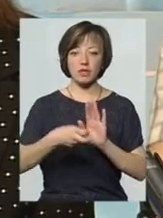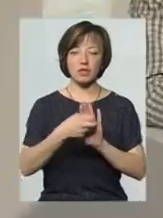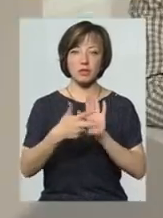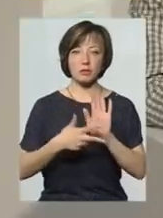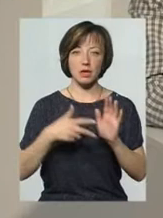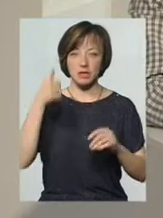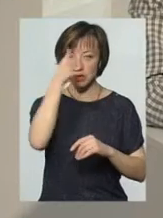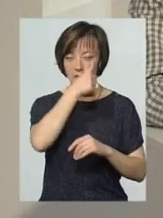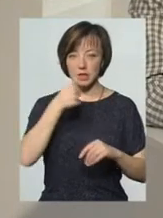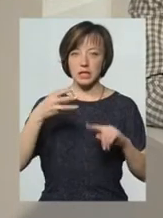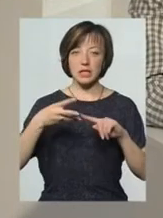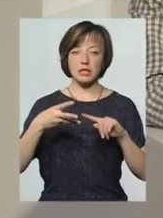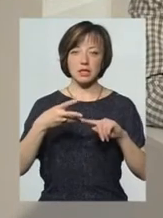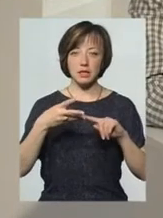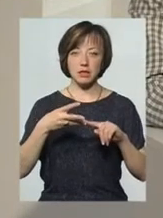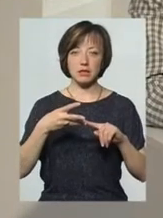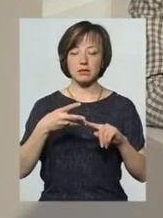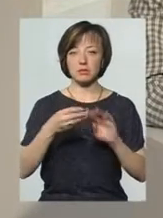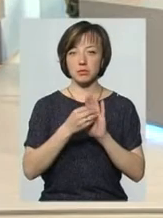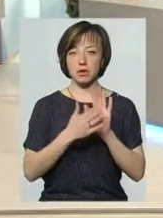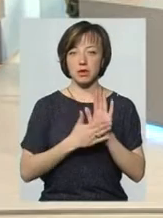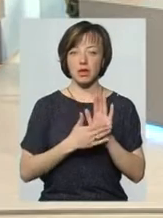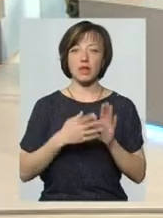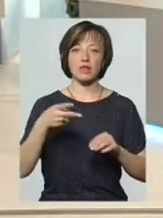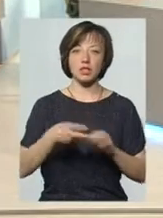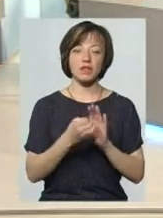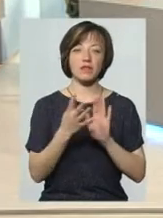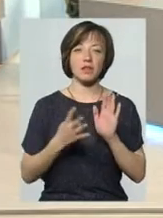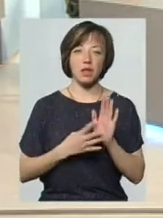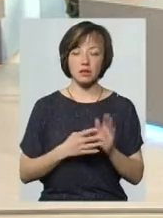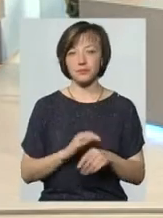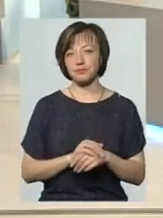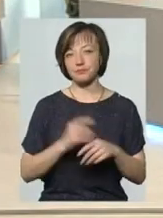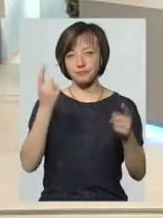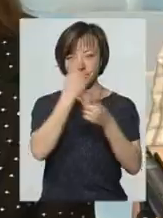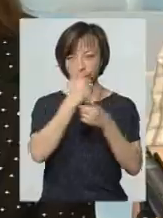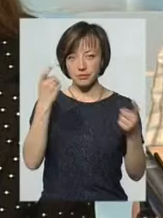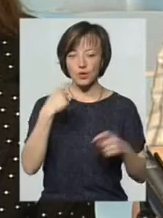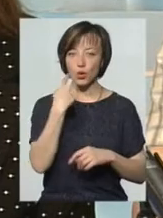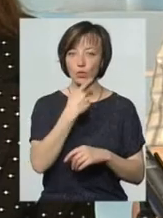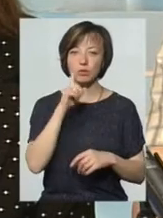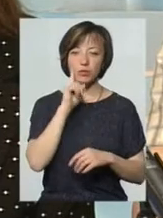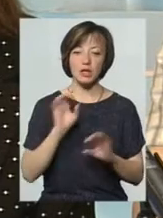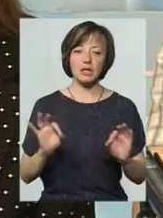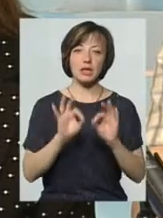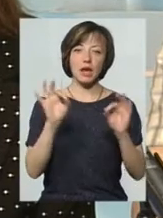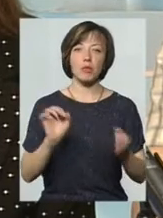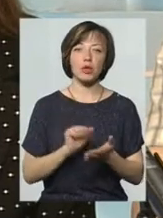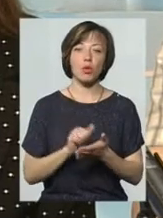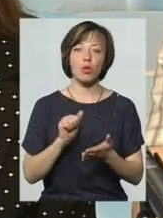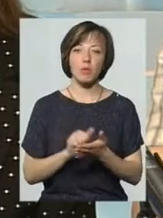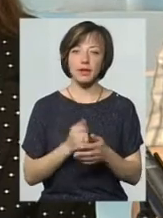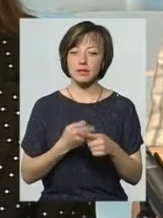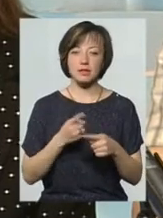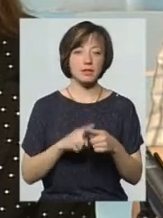рік, і третина задекларована на 2019. Задекларовано усно, поки що ніякими нормативними документами,